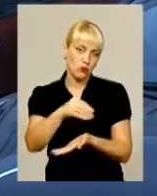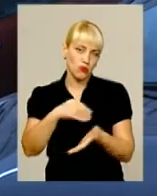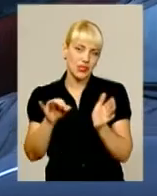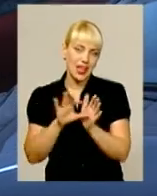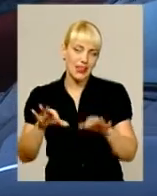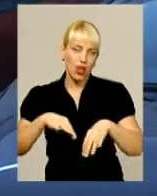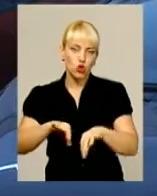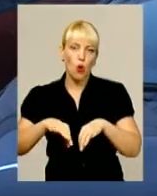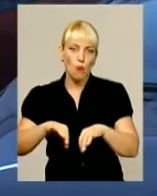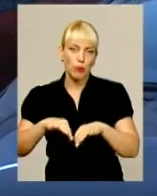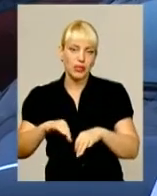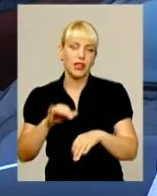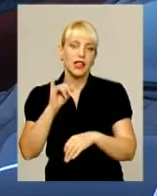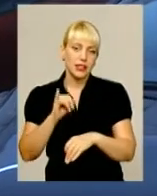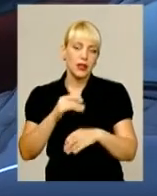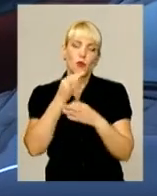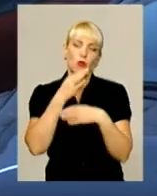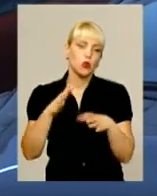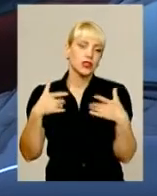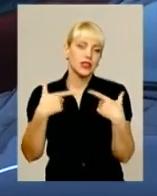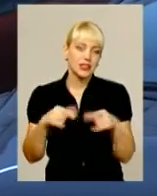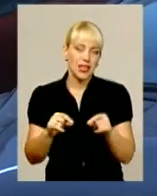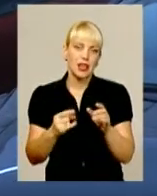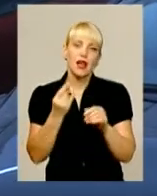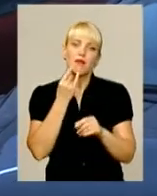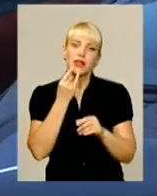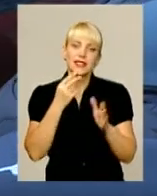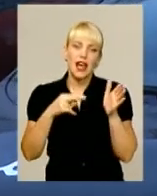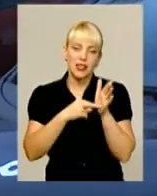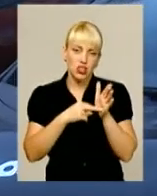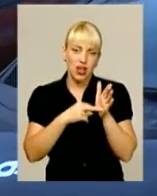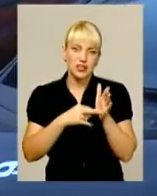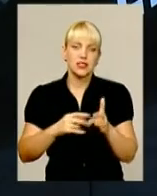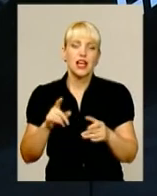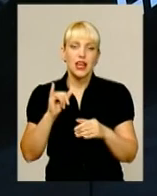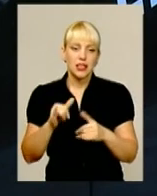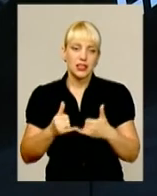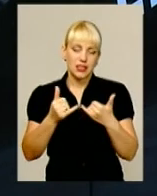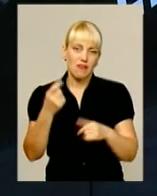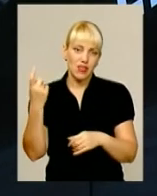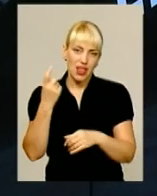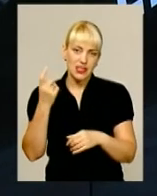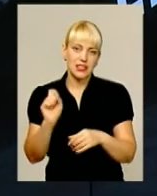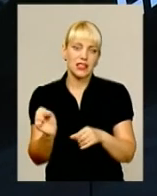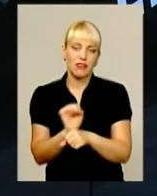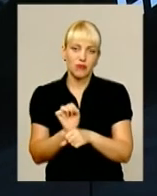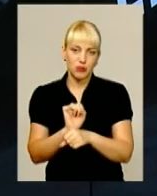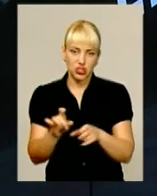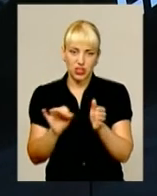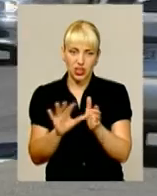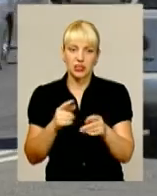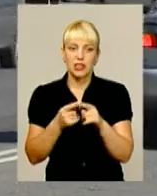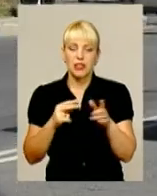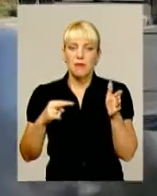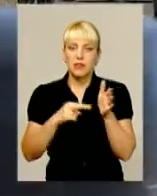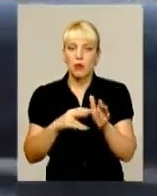електромобілі і будь-де підзаряджатись. І, до речі, для власників електромобілів підзарядка безкоштовна.